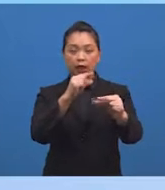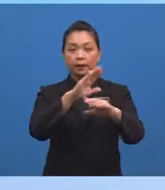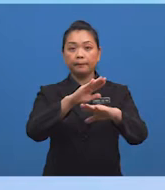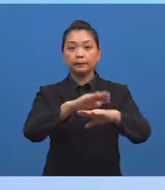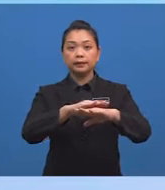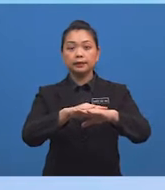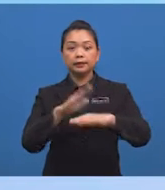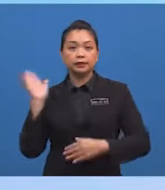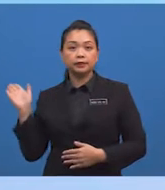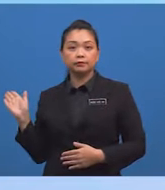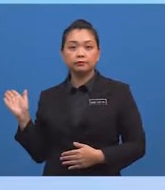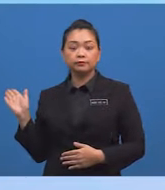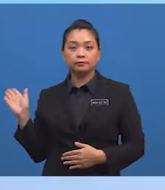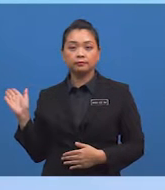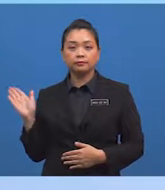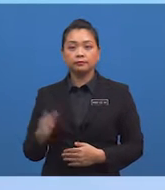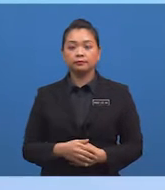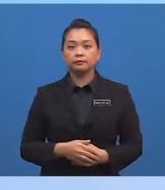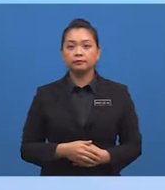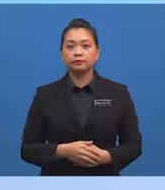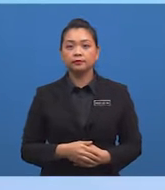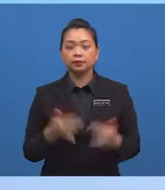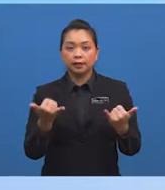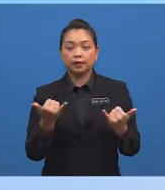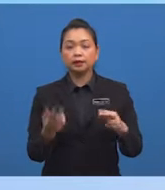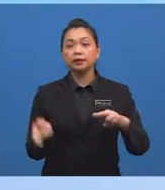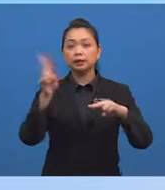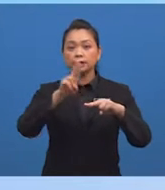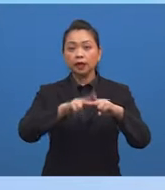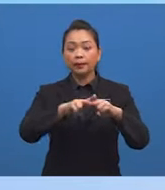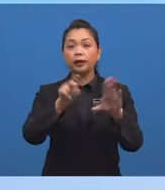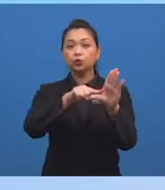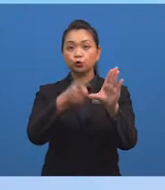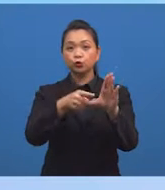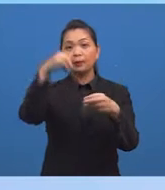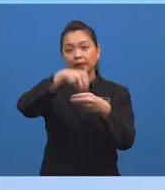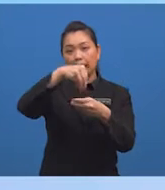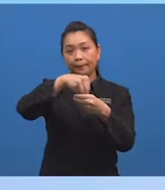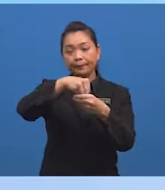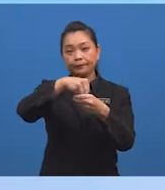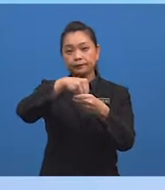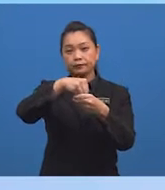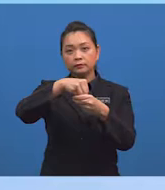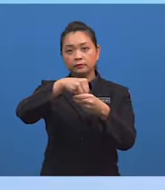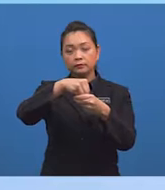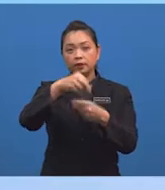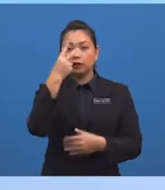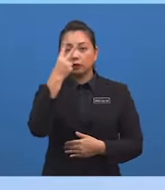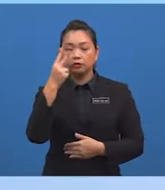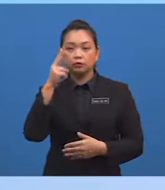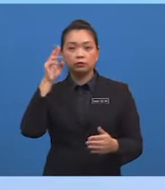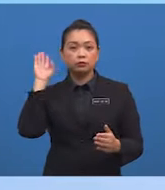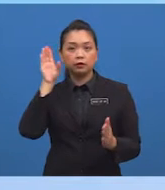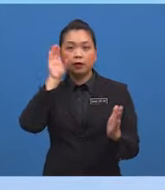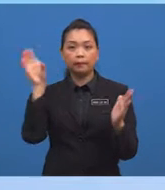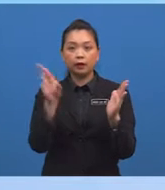tianggul Mari kita tambahkan kedua-dua sudut pedalaman tersebut Berdasarkan rajah